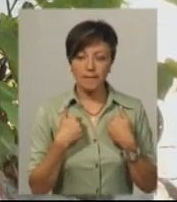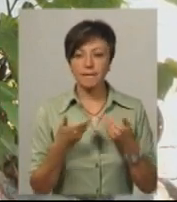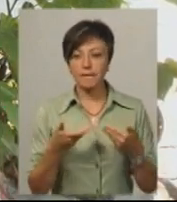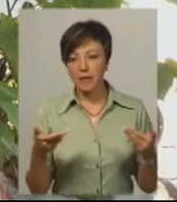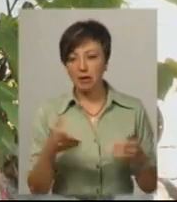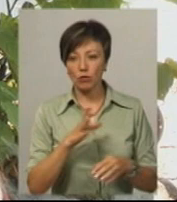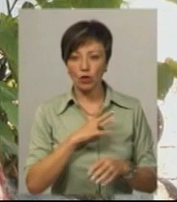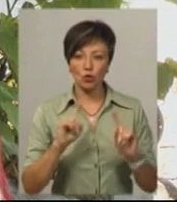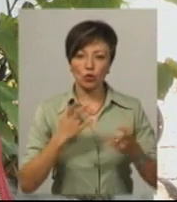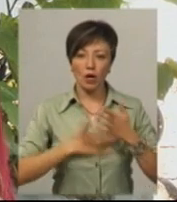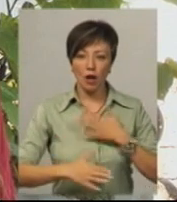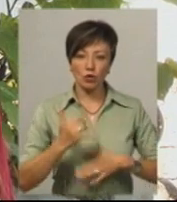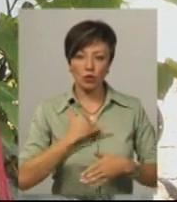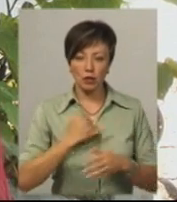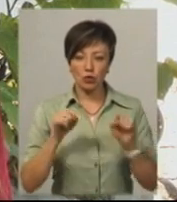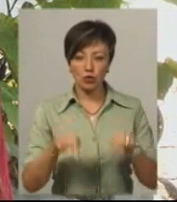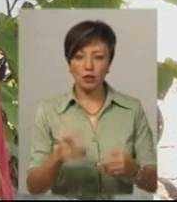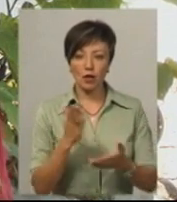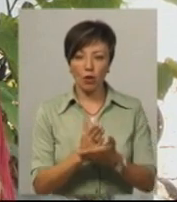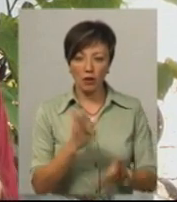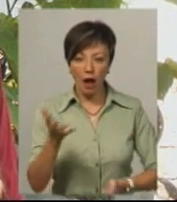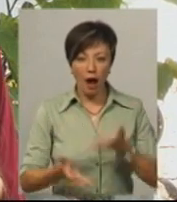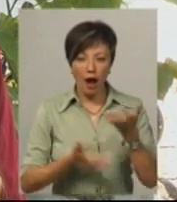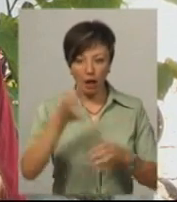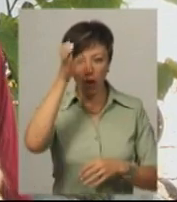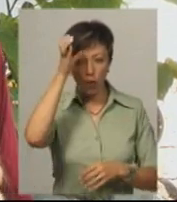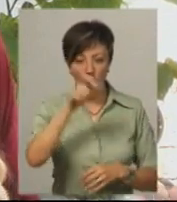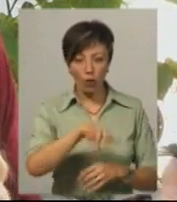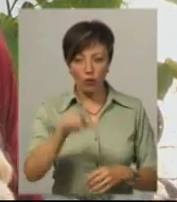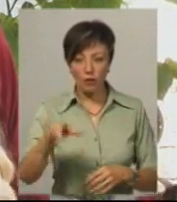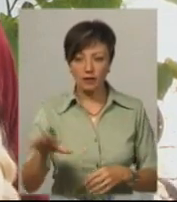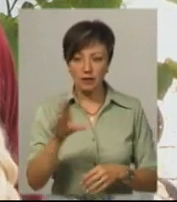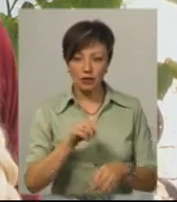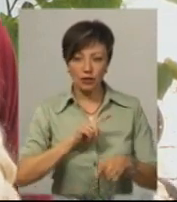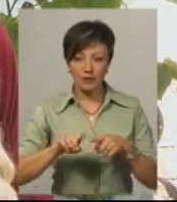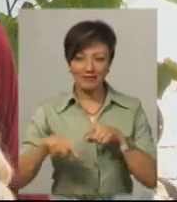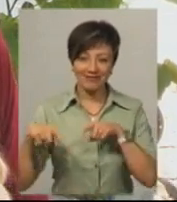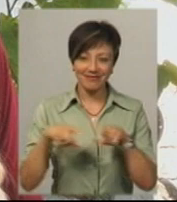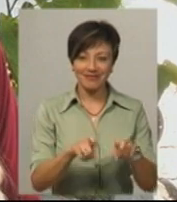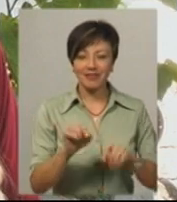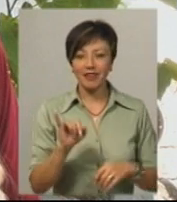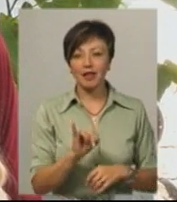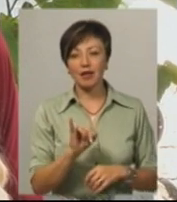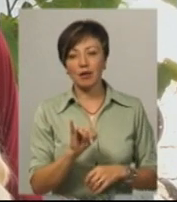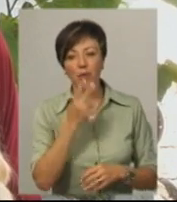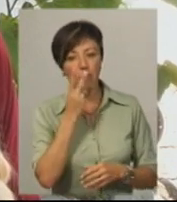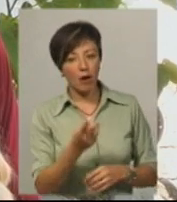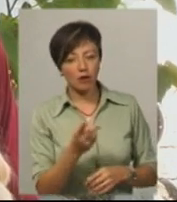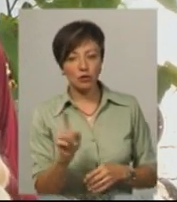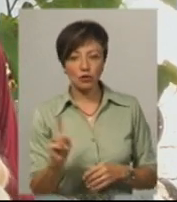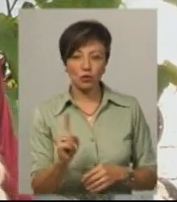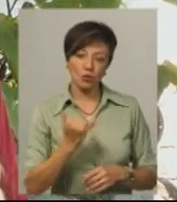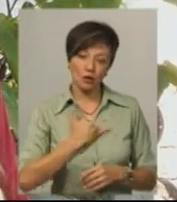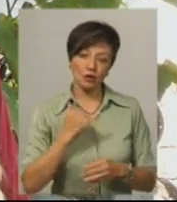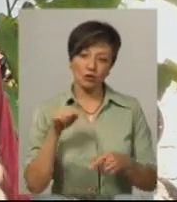звичайно, були надзвичайно раді, що в нас якраз тут знаходяться археологи. Всі сюди швиденько ми прибігли і ми побачили, що